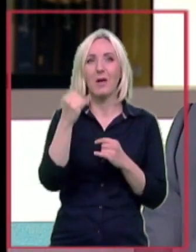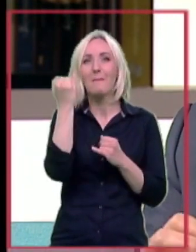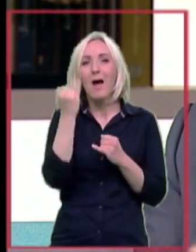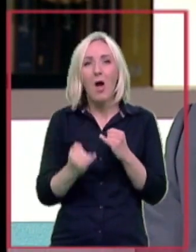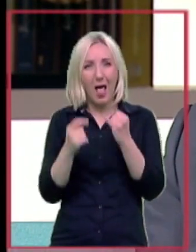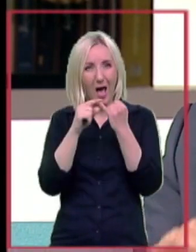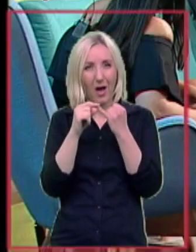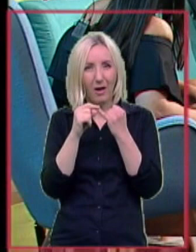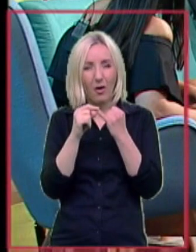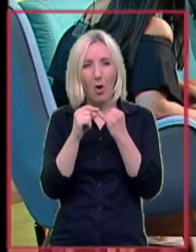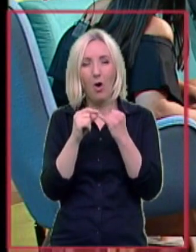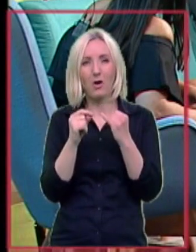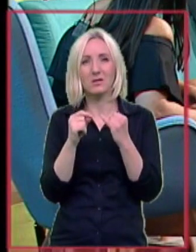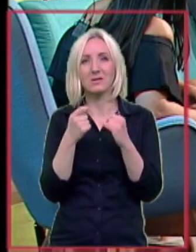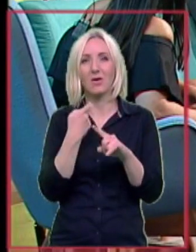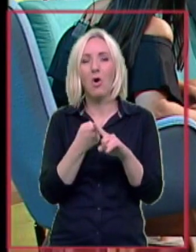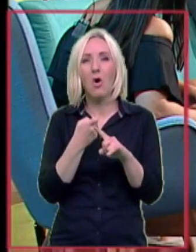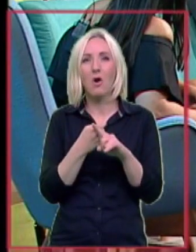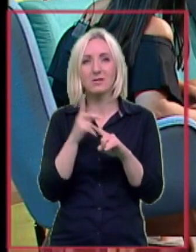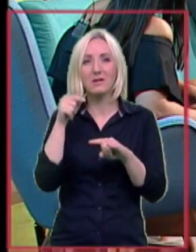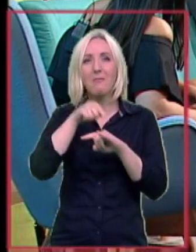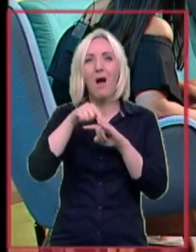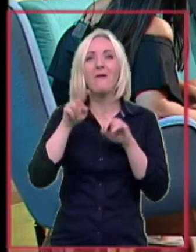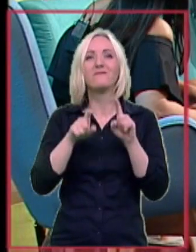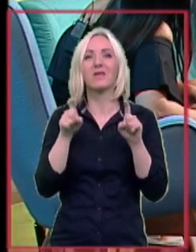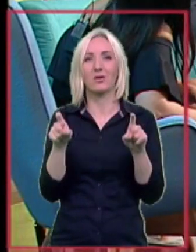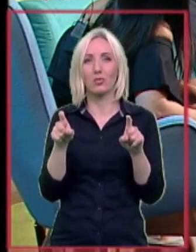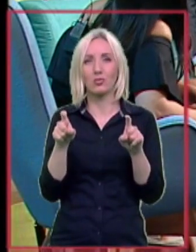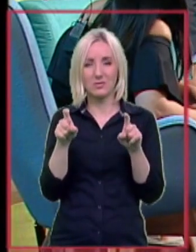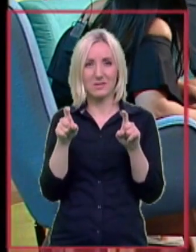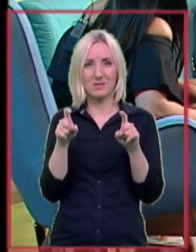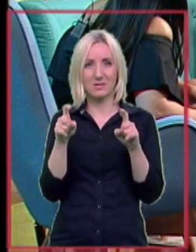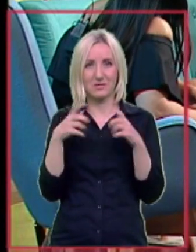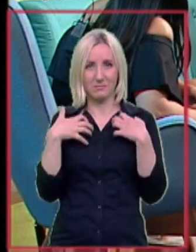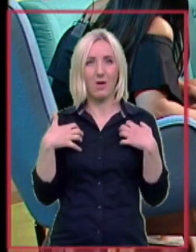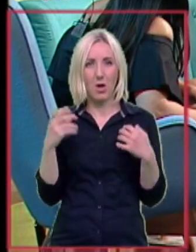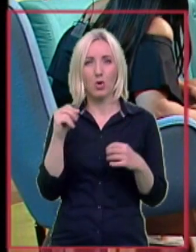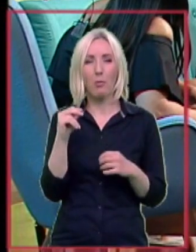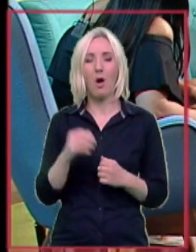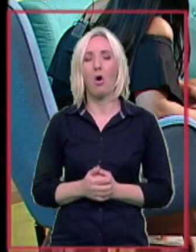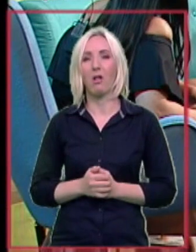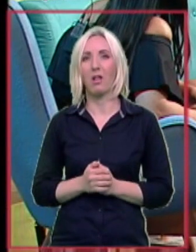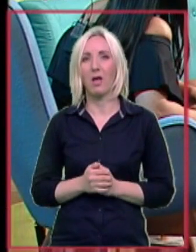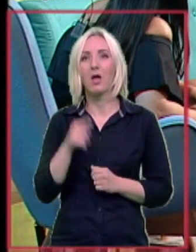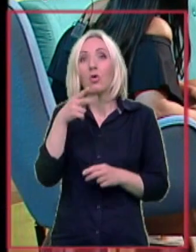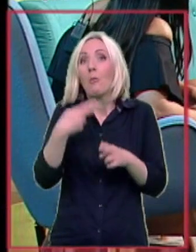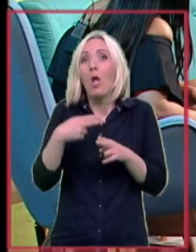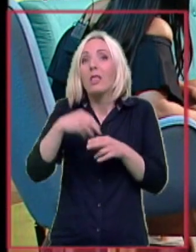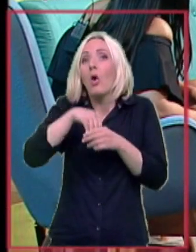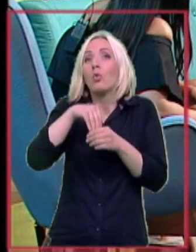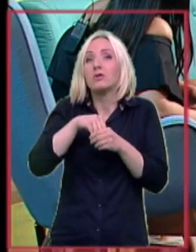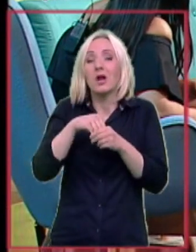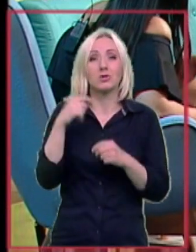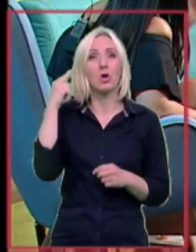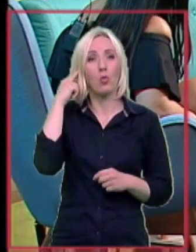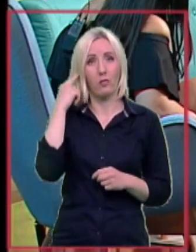su našli viruse rubeole. Ali to je obolenje unutrašnjeg uva. Neka vrsta što